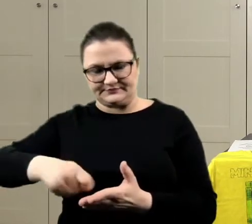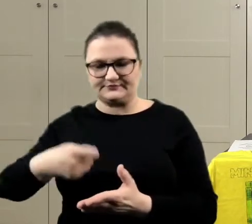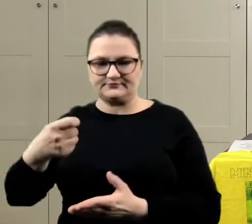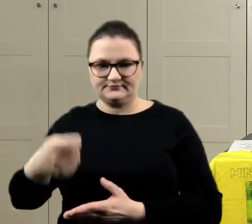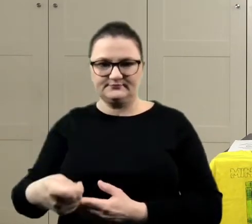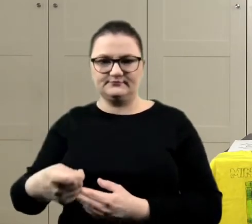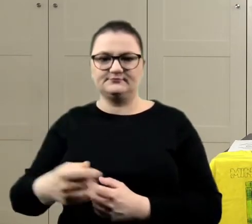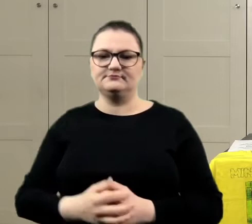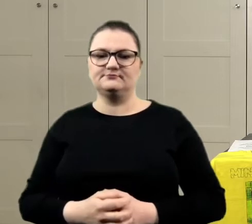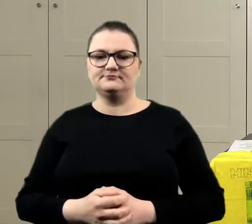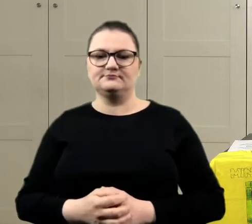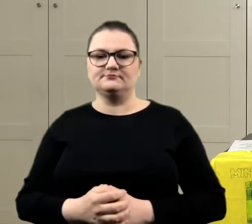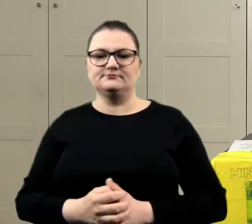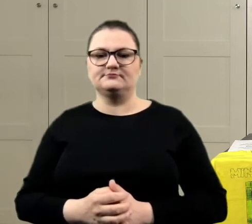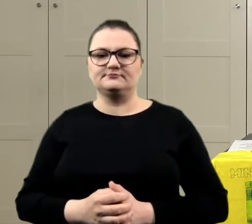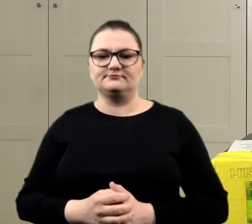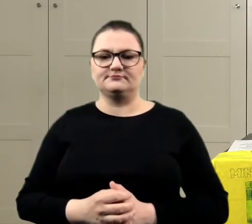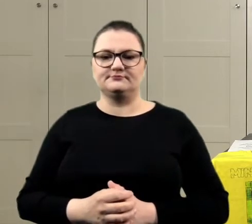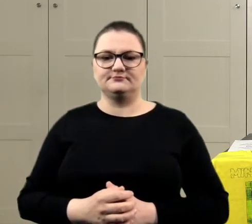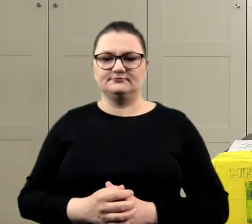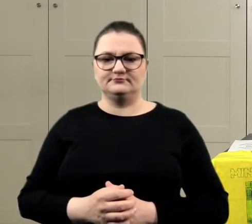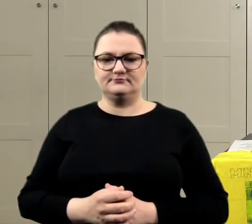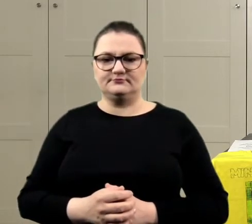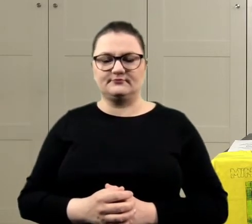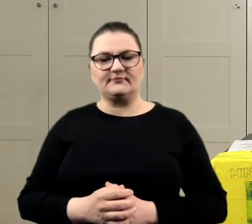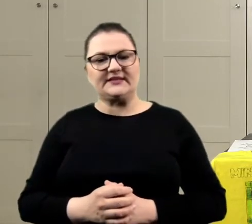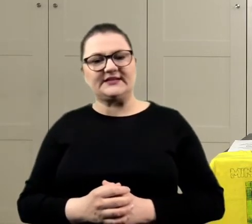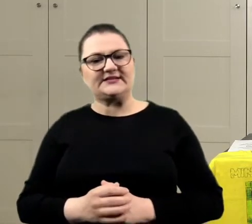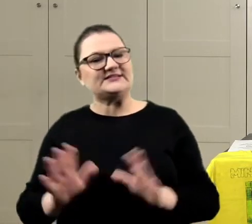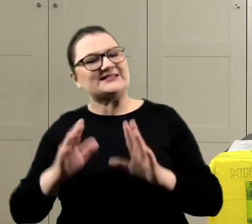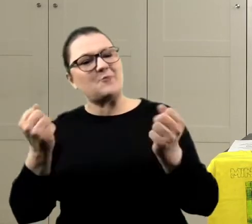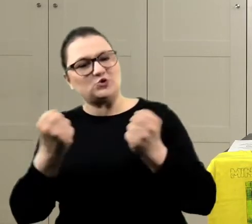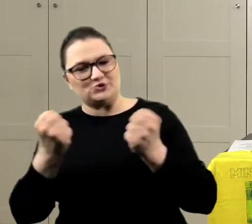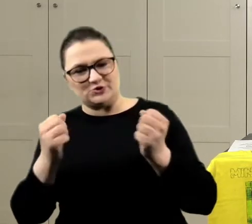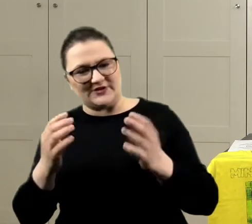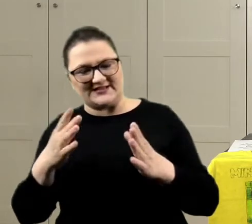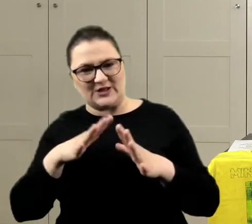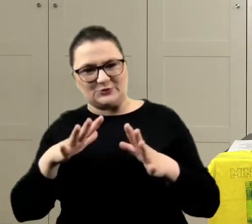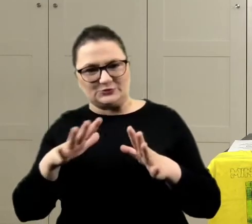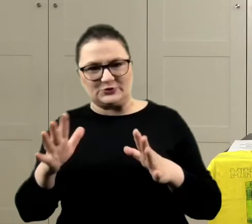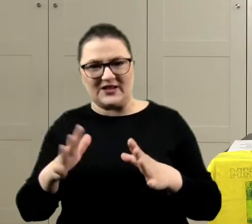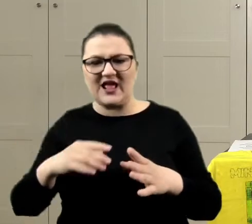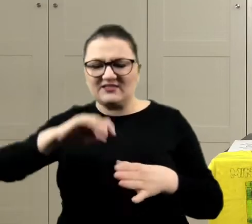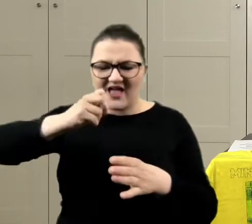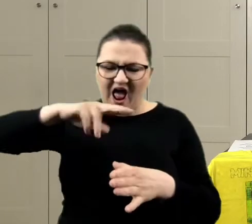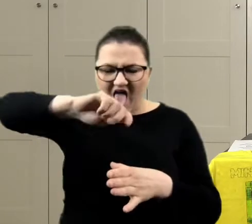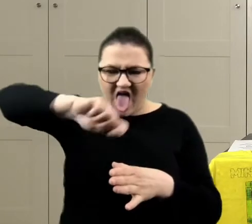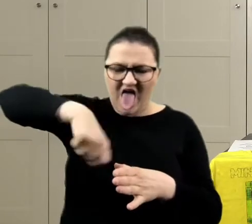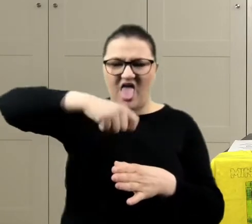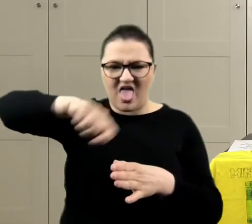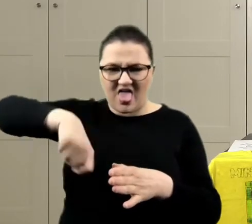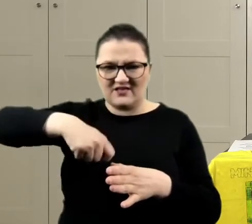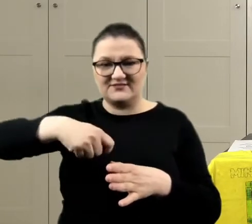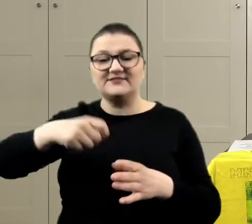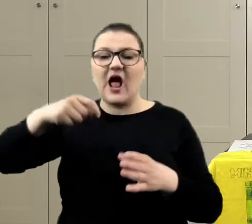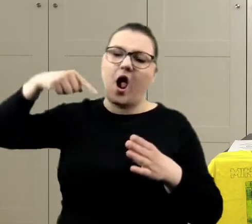Zobacz, czy on jest czysty, czyste. Nie, nie, nie. Nie tak mocno, nie tak mocno, bo znowu zamoczysz. Znowu zamoczysz za